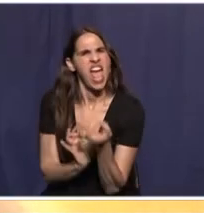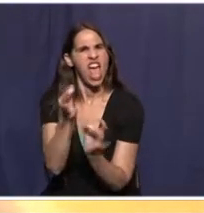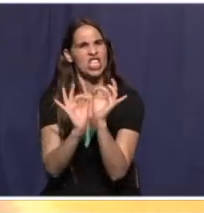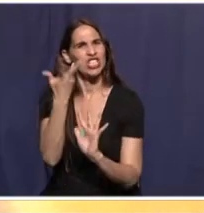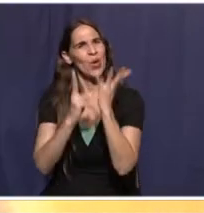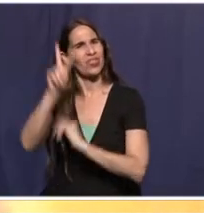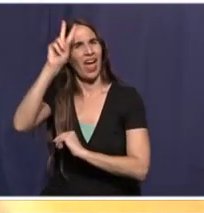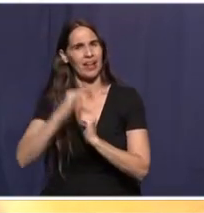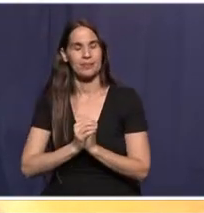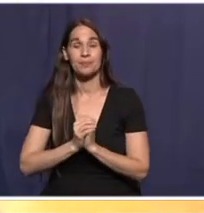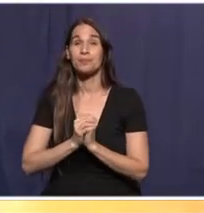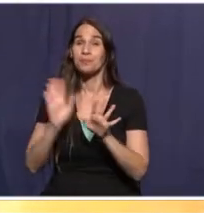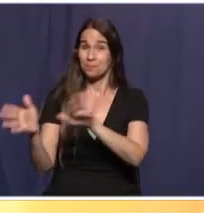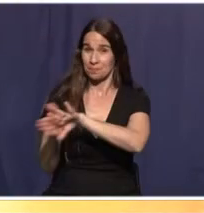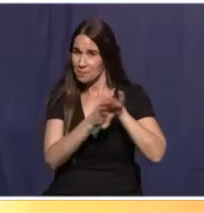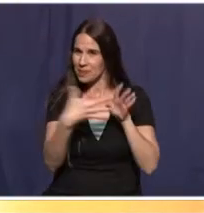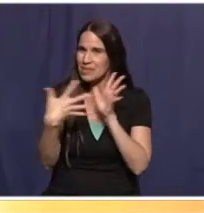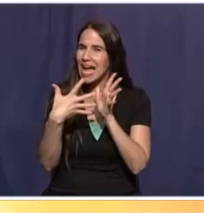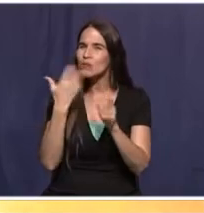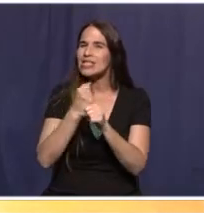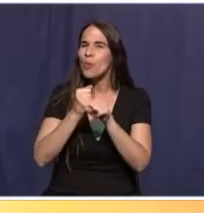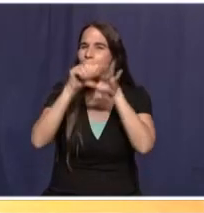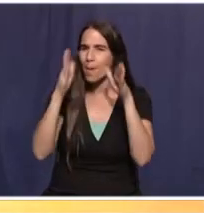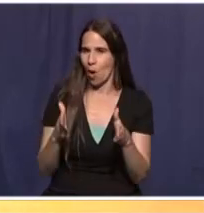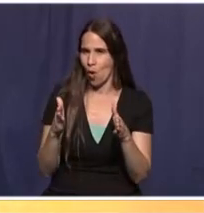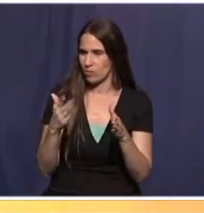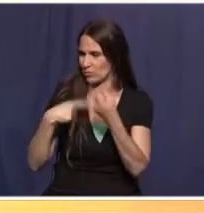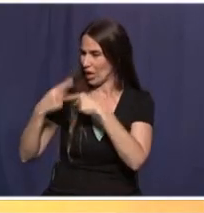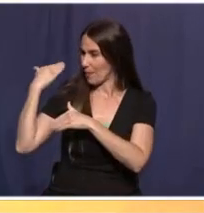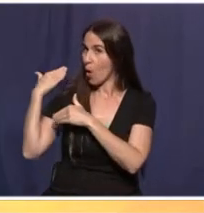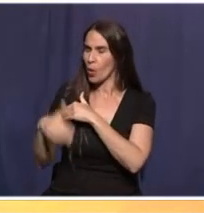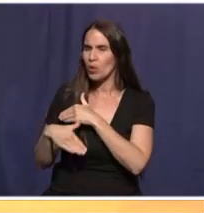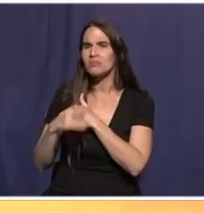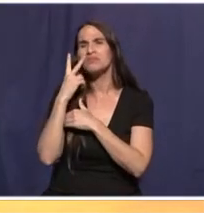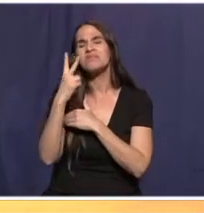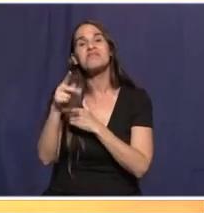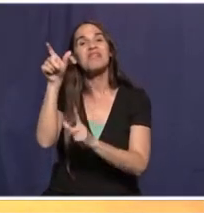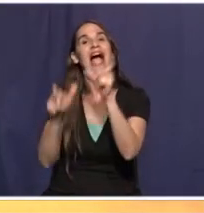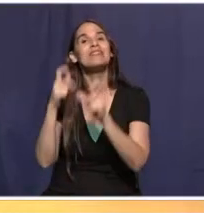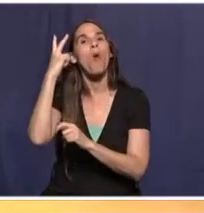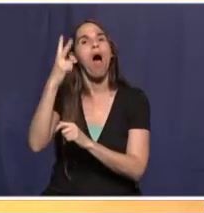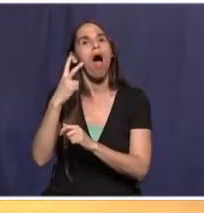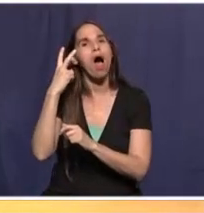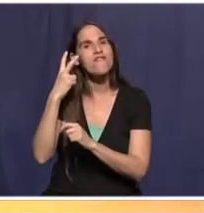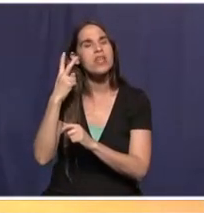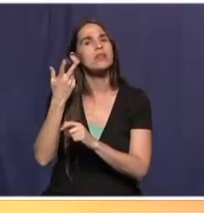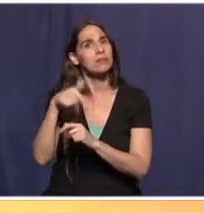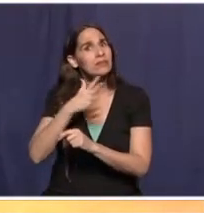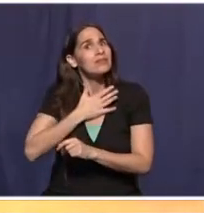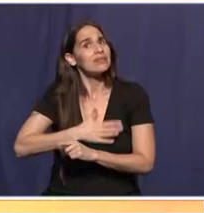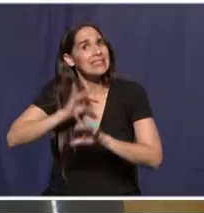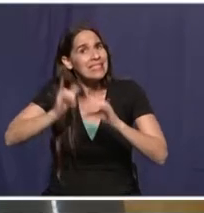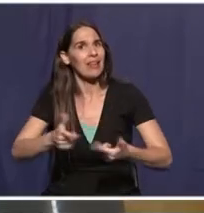מזכרים מסקרי דעת קהל שערכנו במכון בשנים האחרונות עולה שהציבור הערבי מגלה נכונות גבוהה לחיים